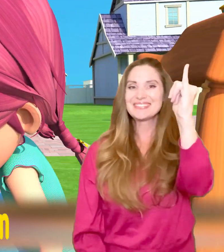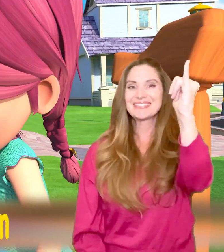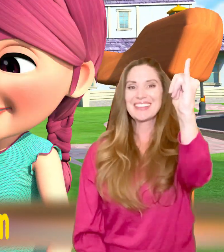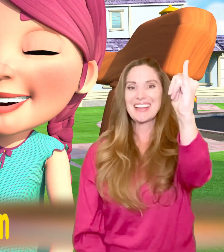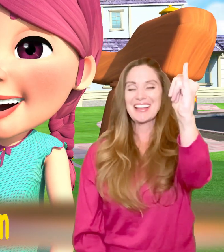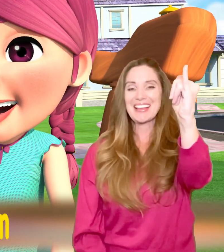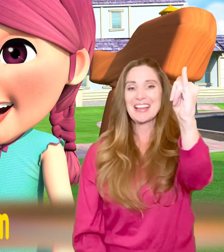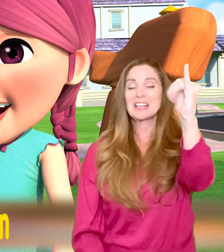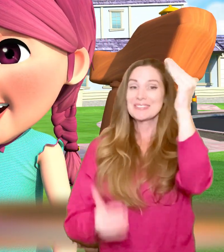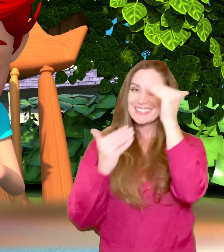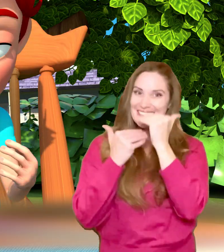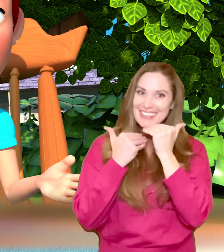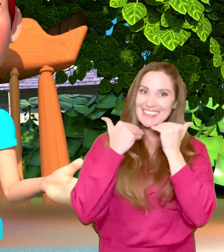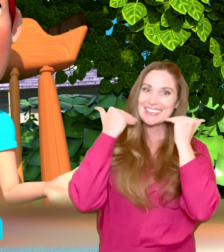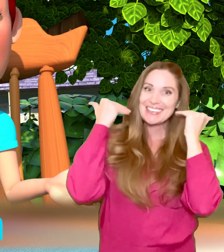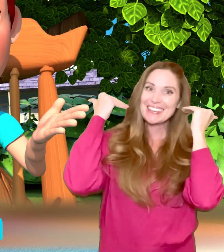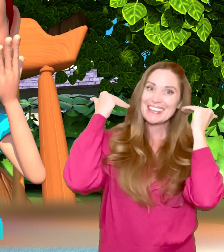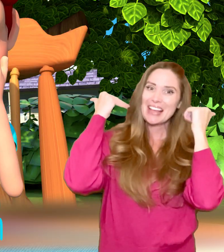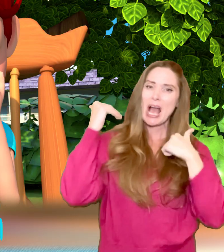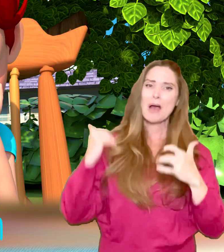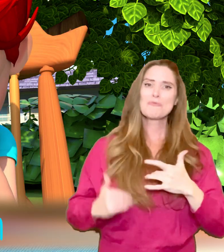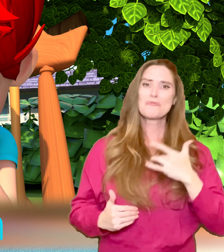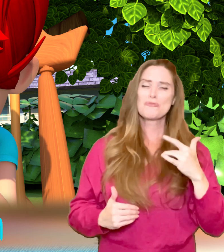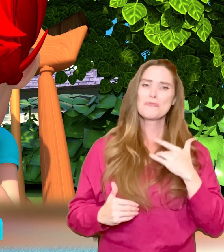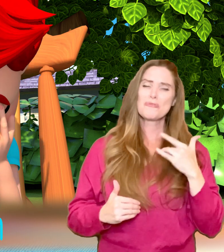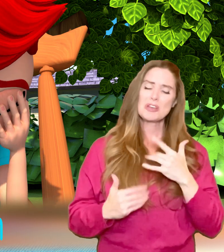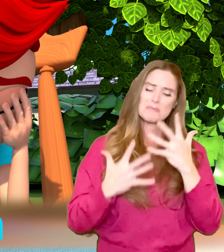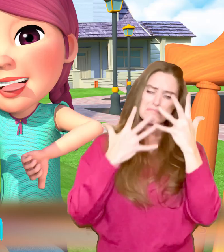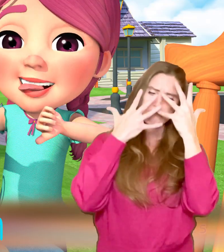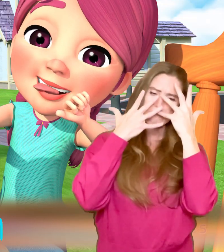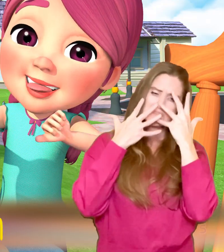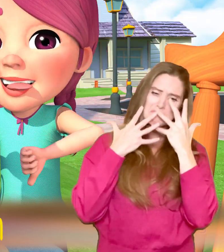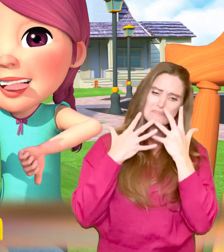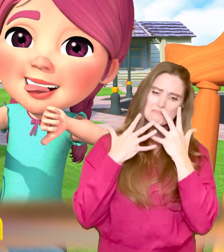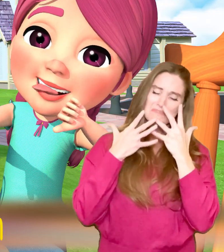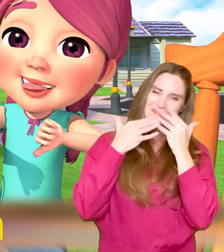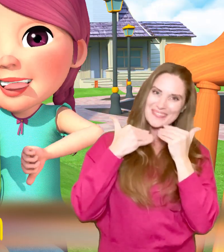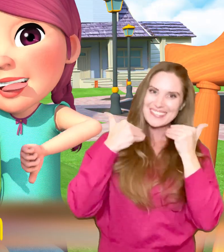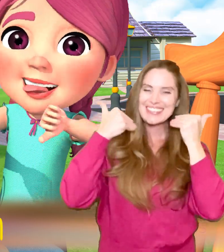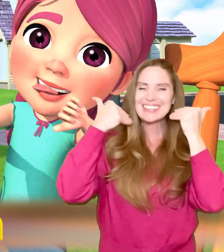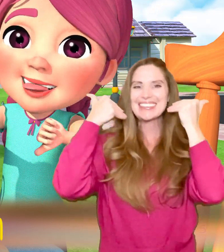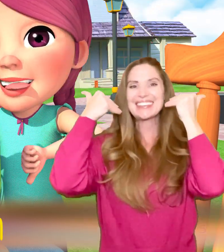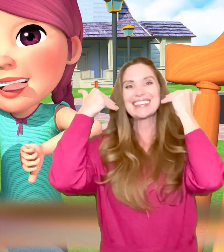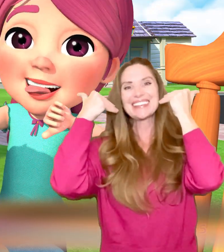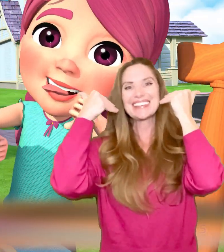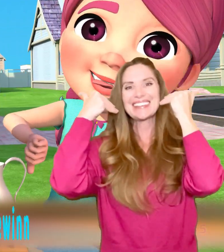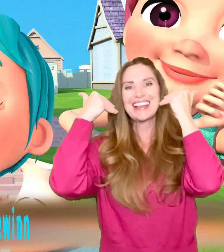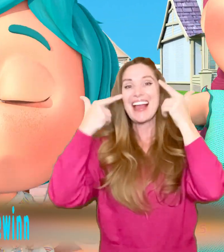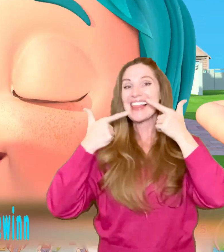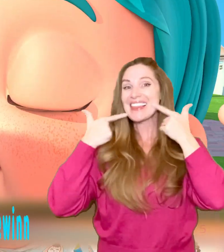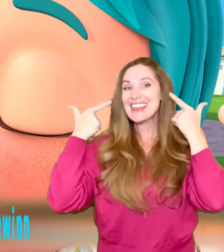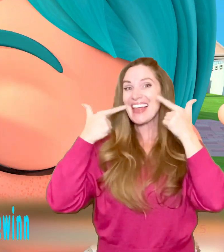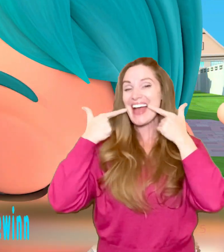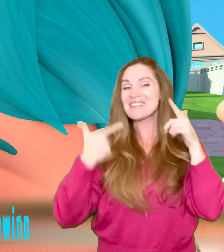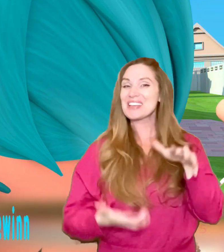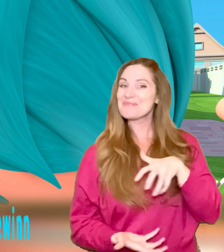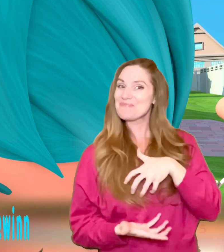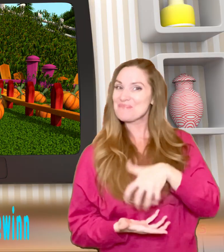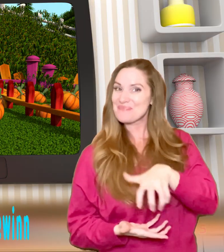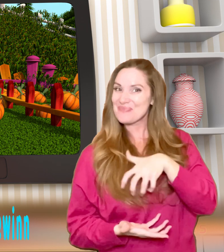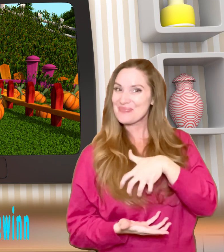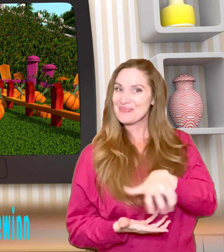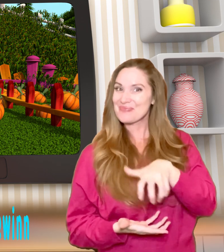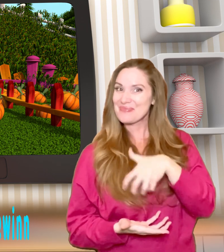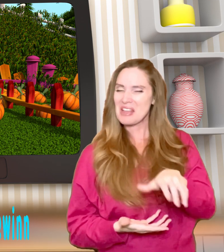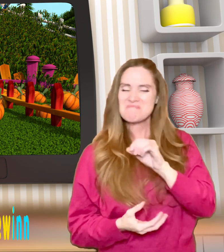Beginn. Sie tröstet mich, wenn ich traurig bin, wir lachen auf das vollem Hals, sie